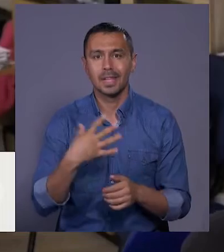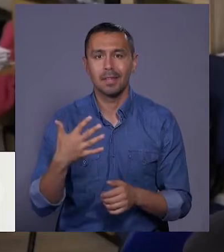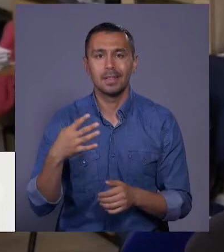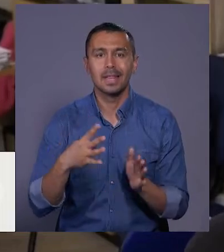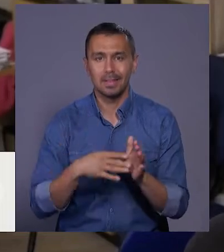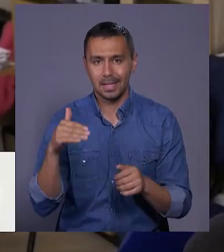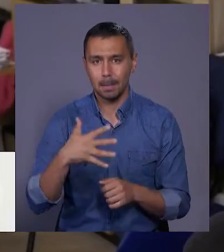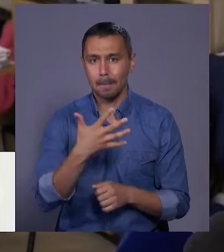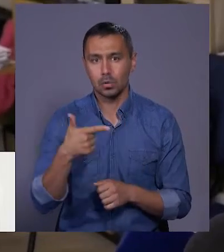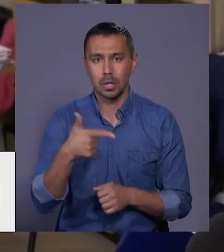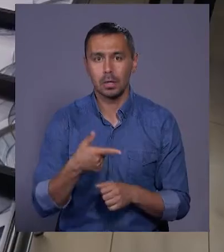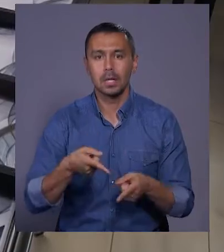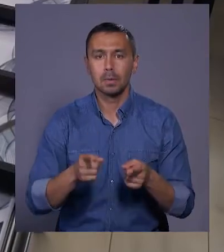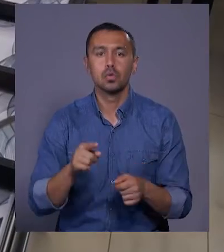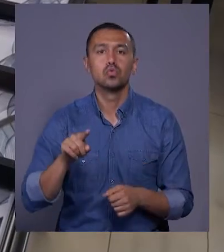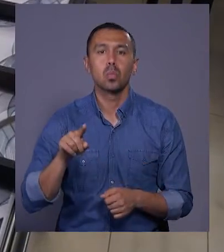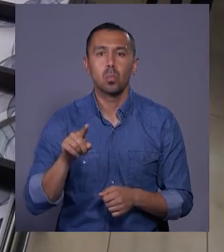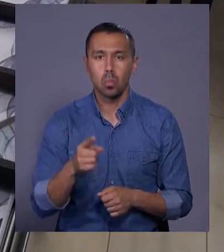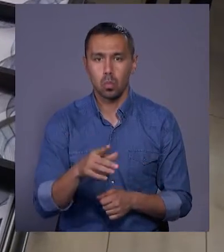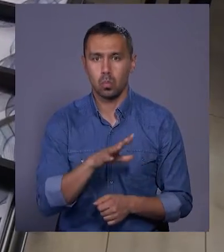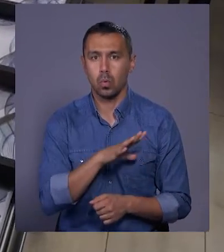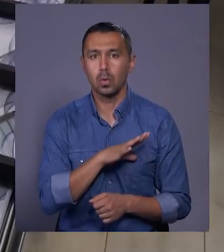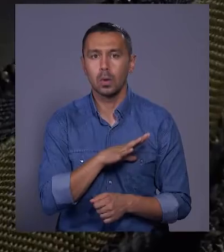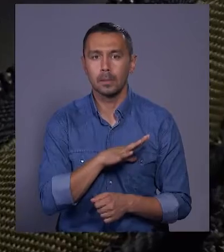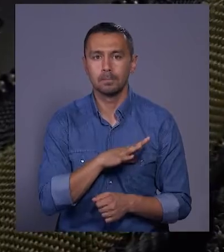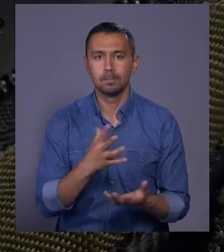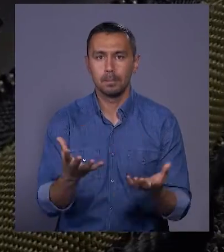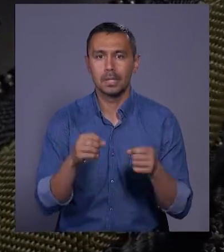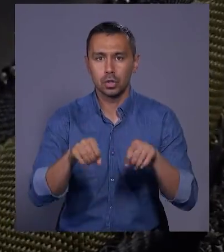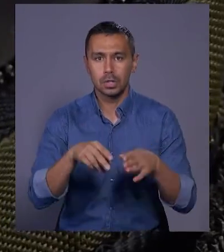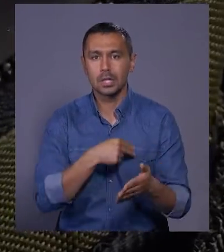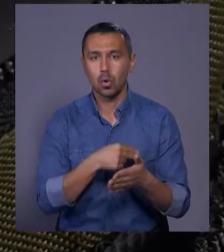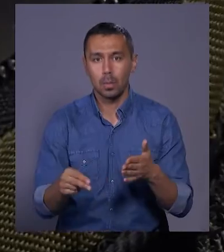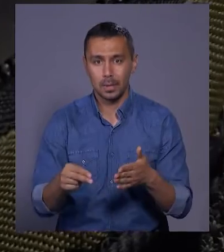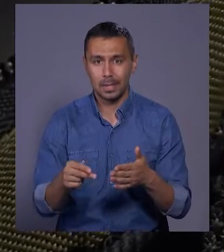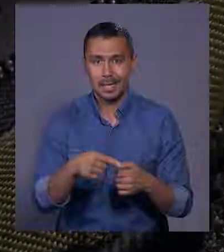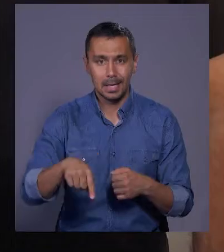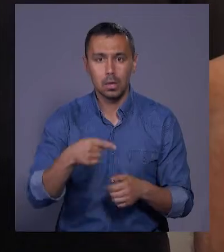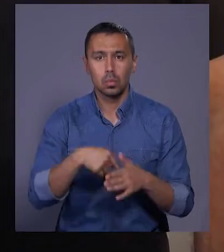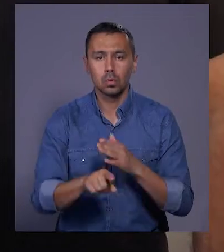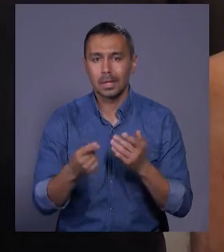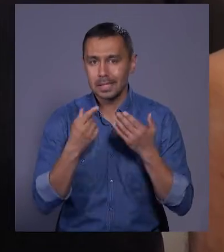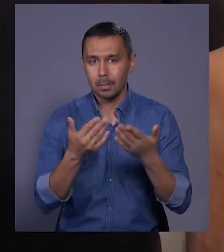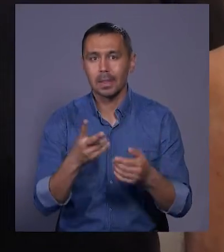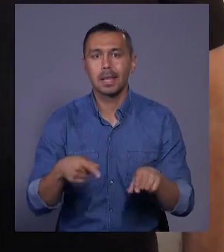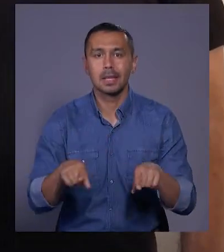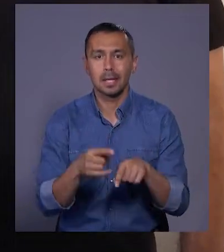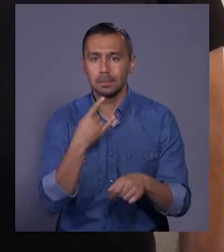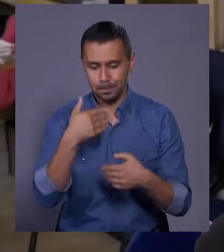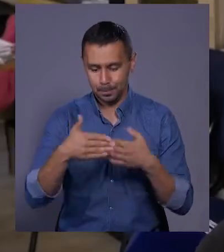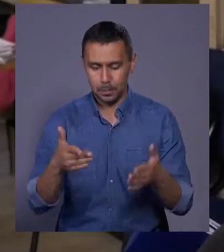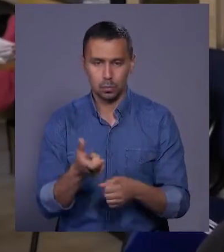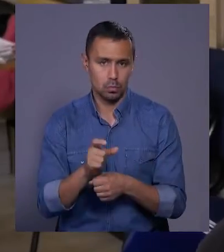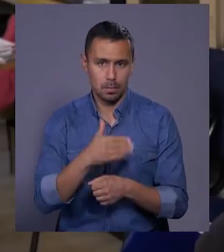гривень. І насправді чому було прийнято рішення закупити їх? Тому що запитів саме на такі Бандеропавери дуже